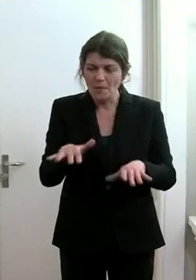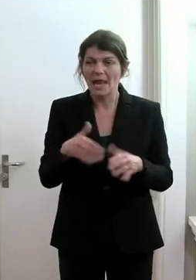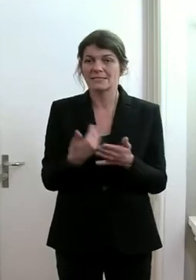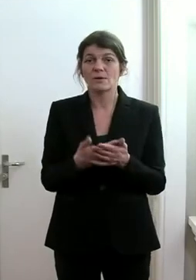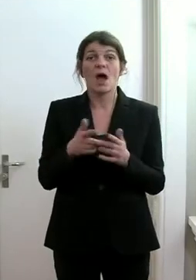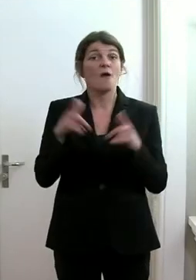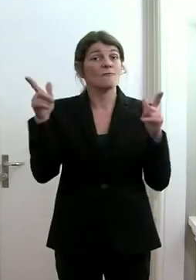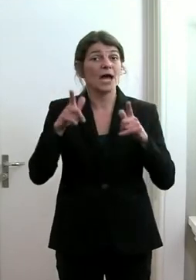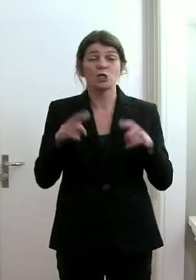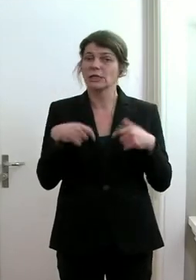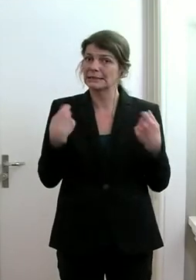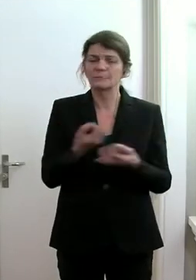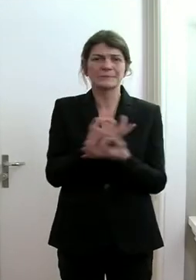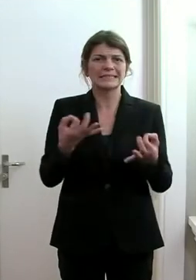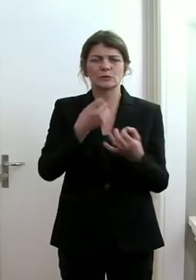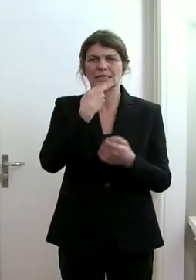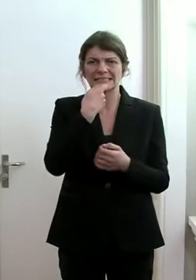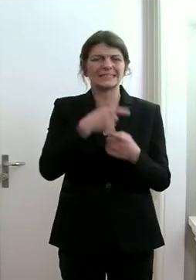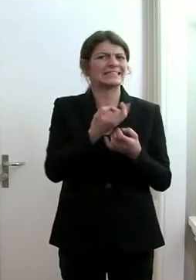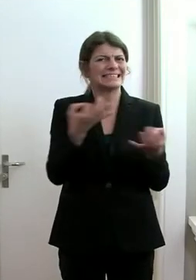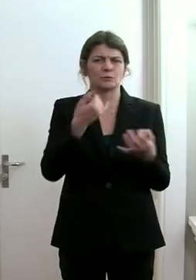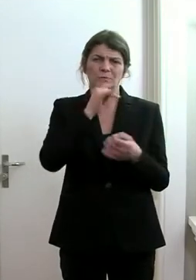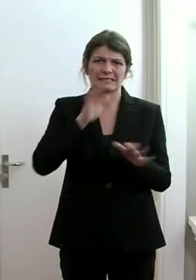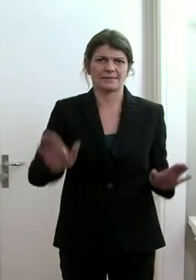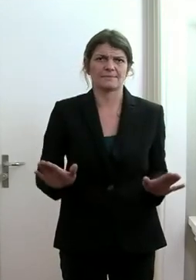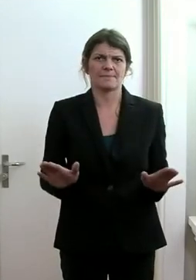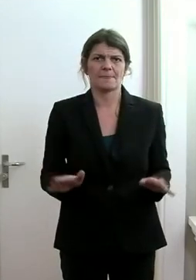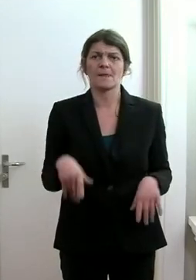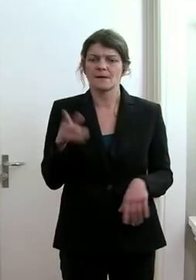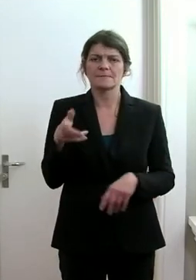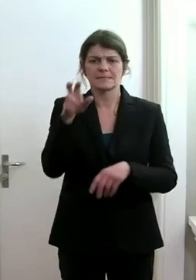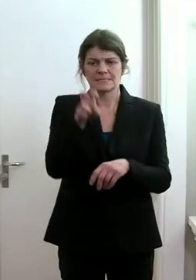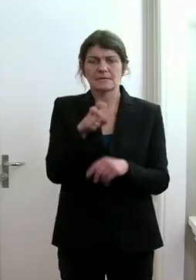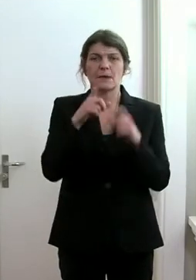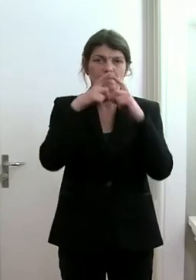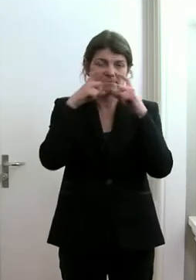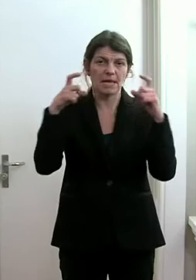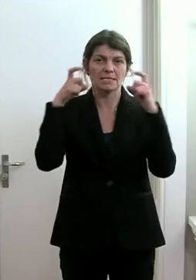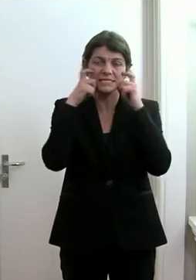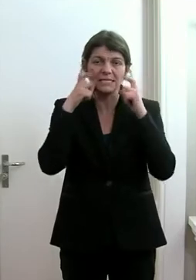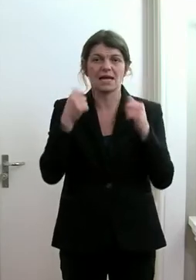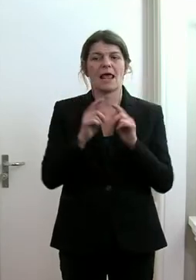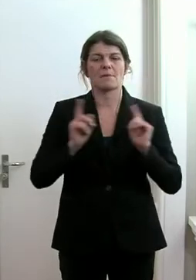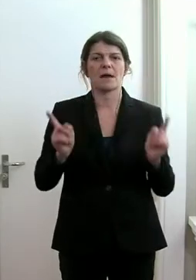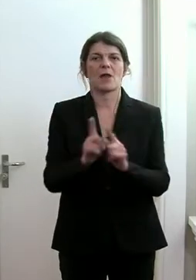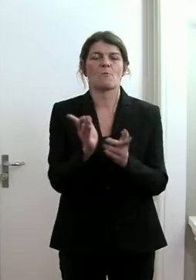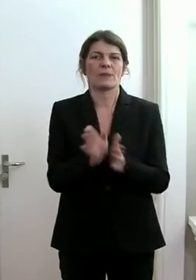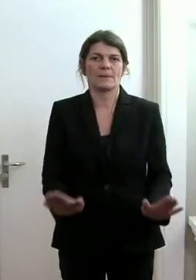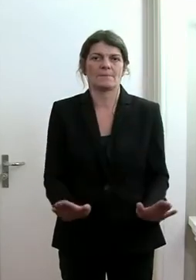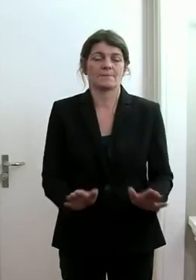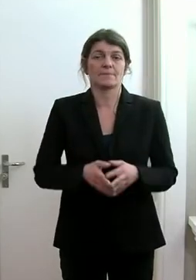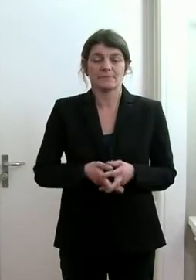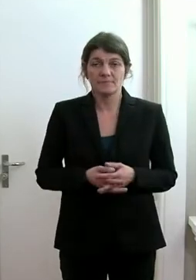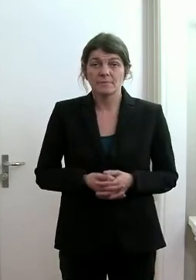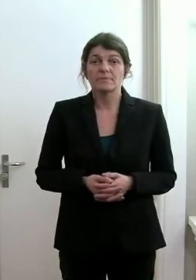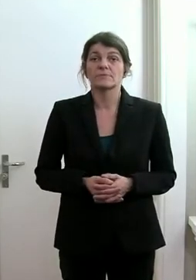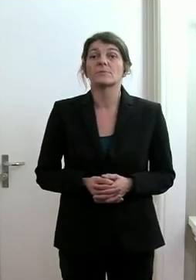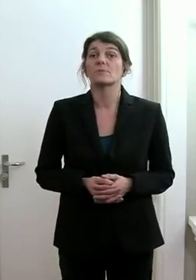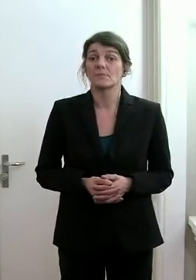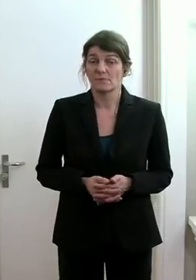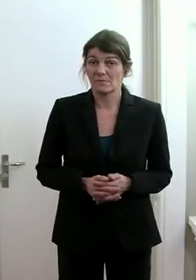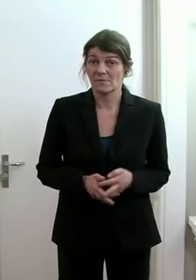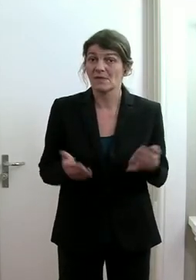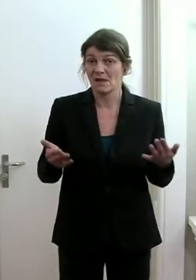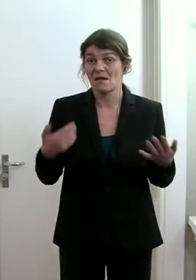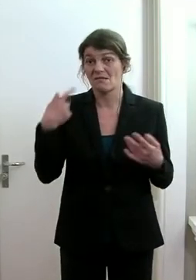bei Veranstaltungen gibt es nichts zu essen und zu trinken. Dort sitzt man mit Maske in einem Raum. Und ich denke,